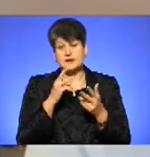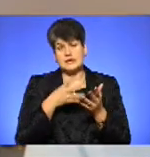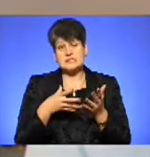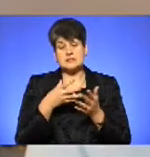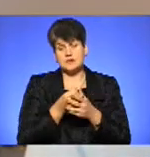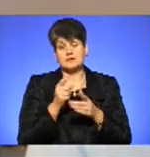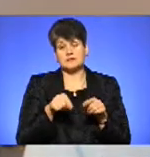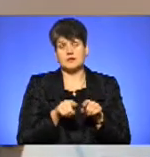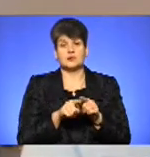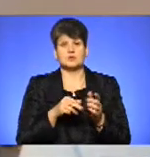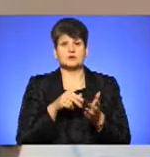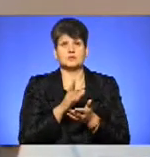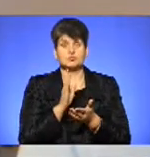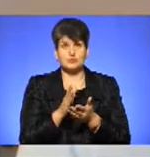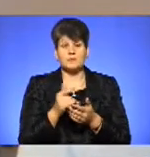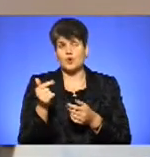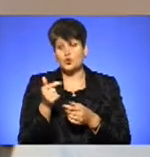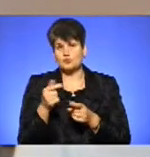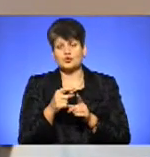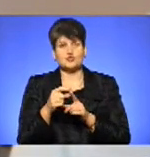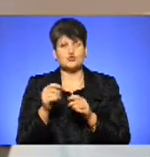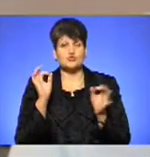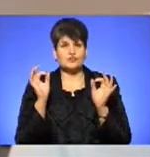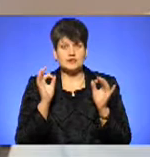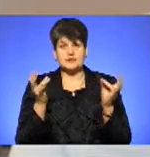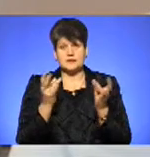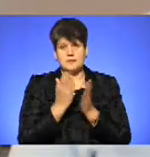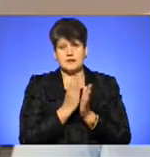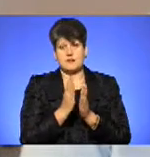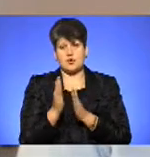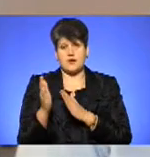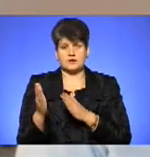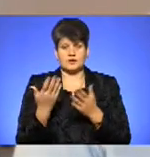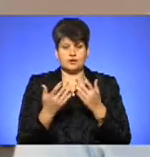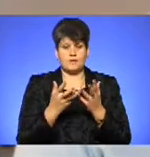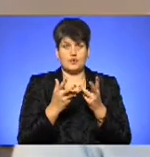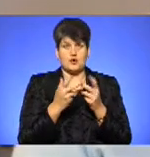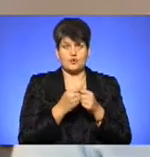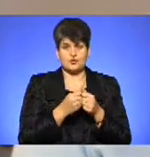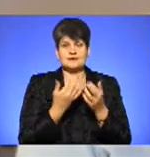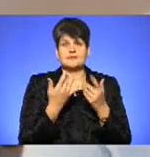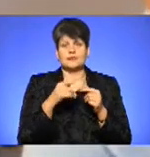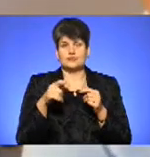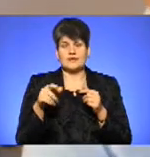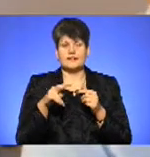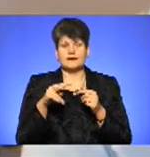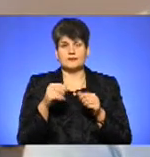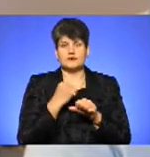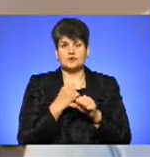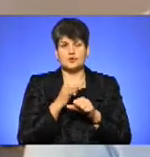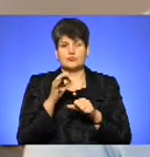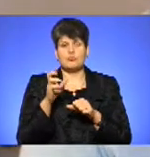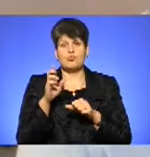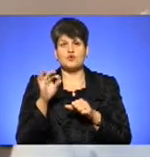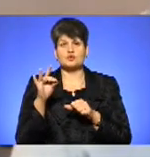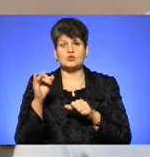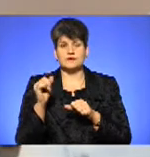ті прийдуть. Якби воно грубо не звучало з моєї сторони, але потрібно теж мати порядок. Бо якщо я порахую, наприклад, скільки людей з Ланівць працює в Борсуківській ОТЕ, то